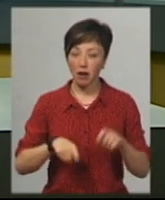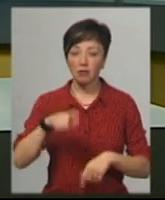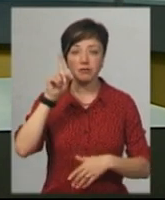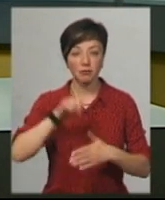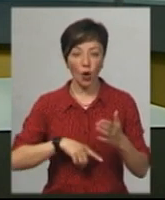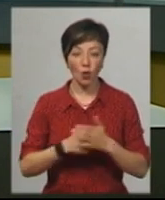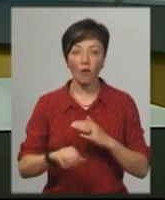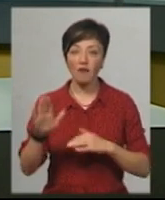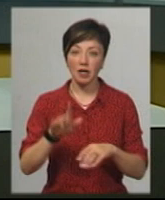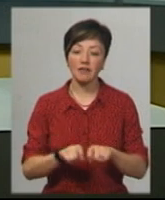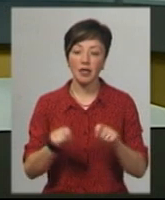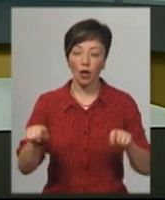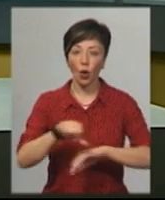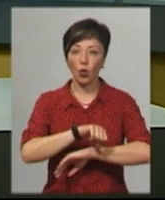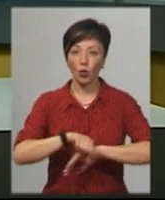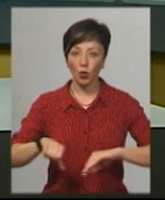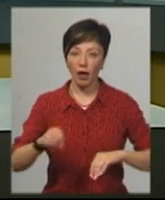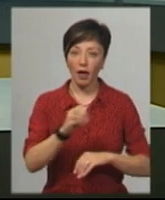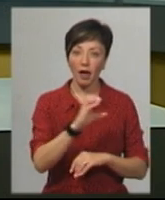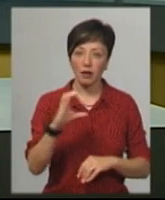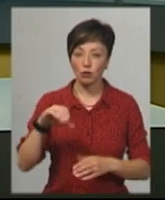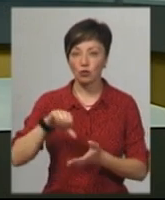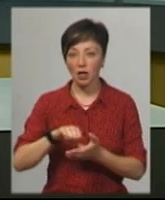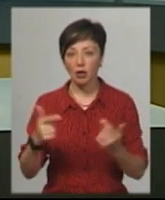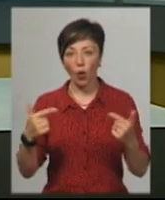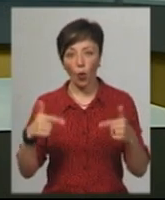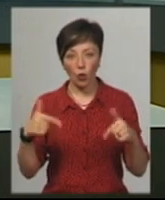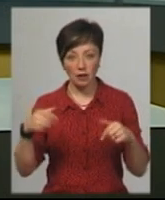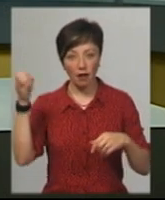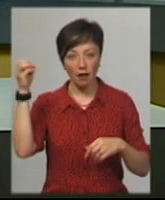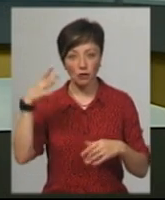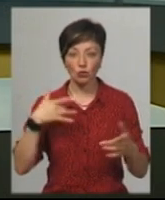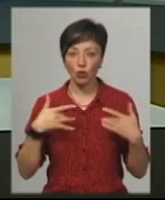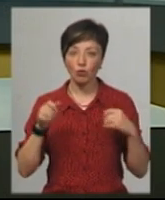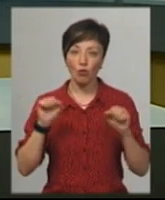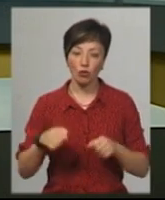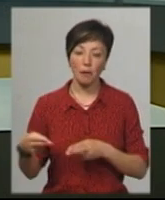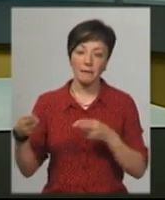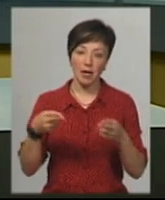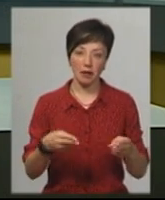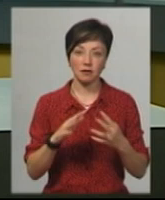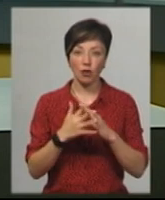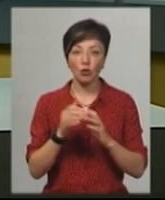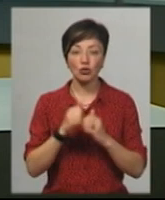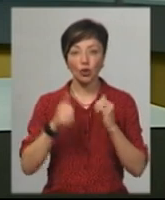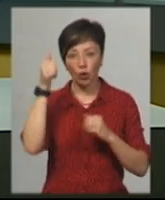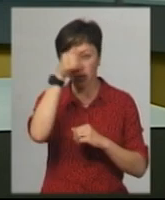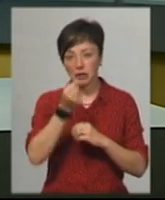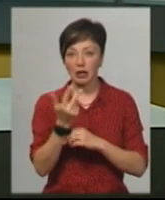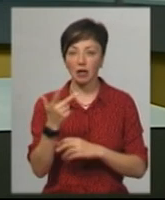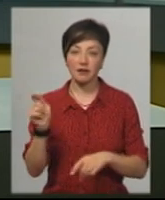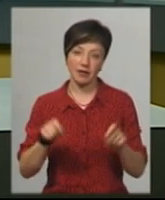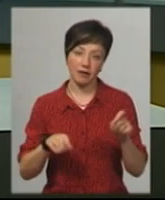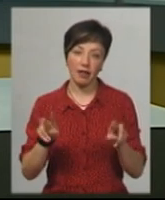до вересня відкриють кордони із країнами ЄС, і учасники та гості лазерного шоу зможуть приїхати в Отроків на щорічний 13-й